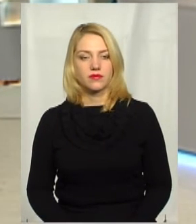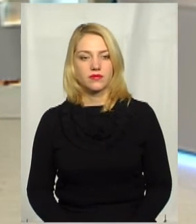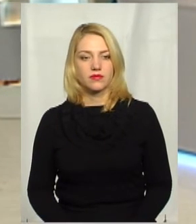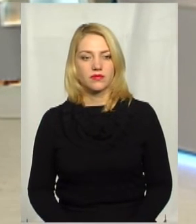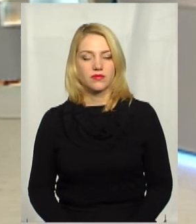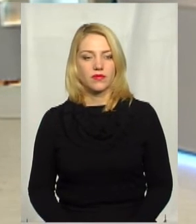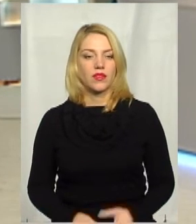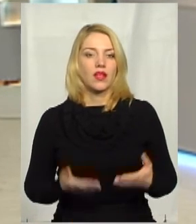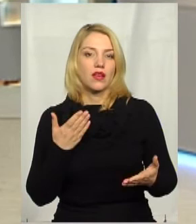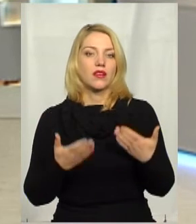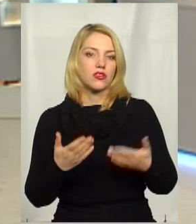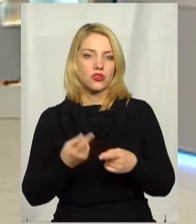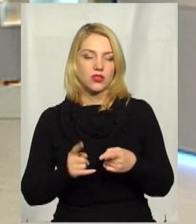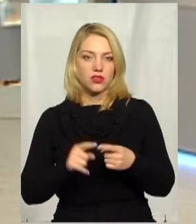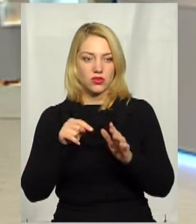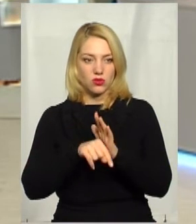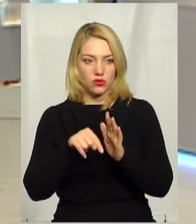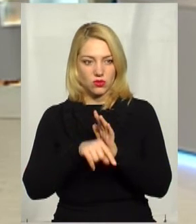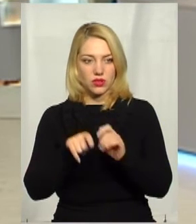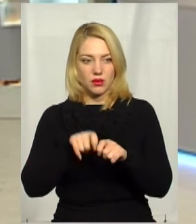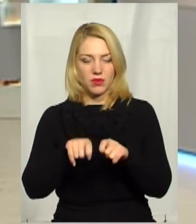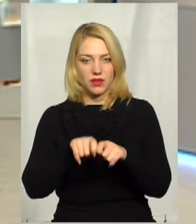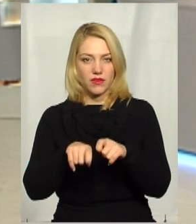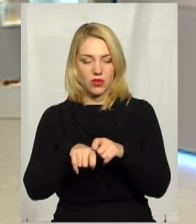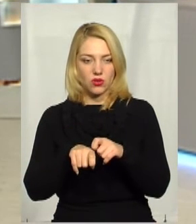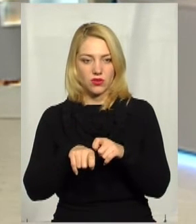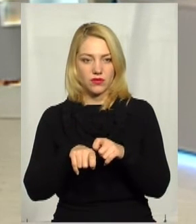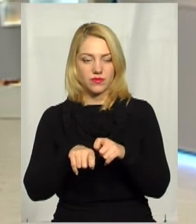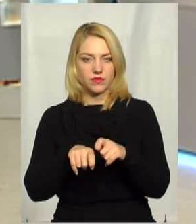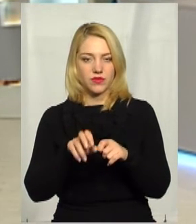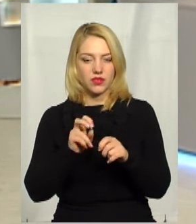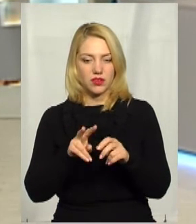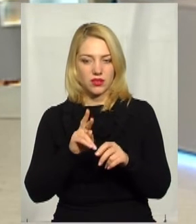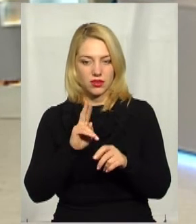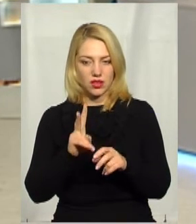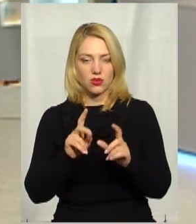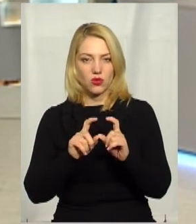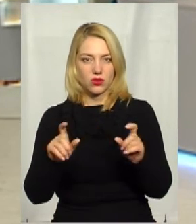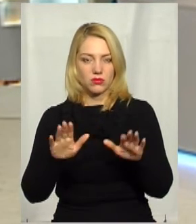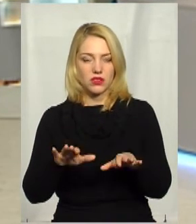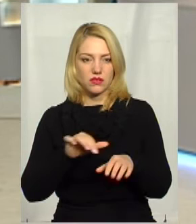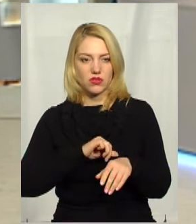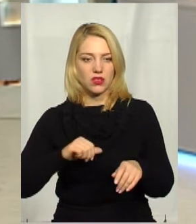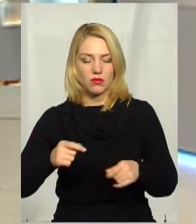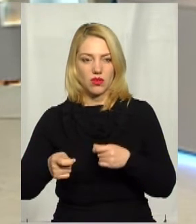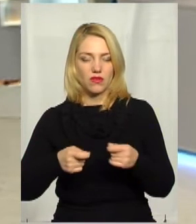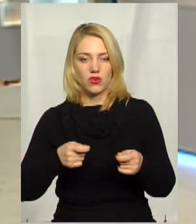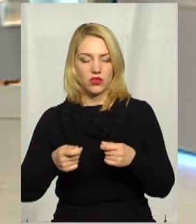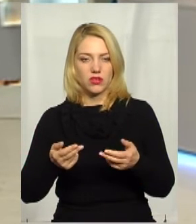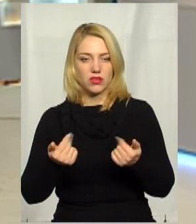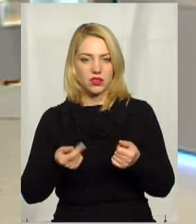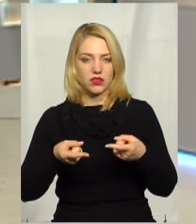скажемо, якщо це стосується перевірок, ви маєте на увазі органів місцевого саморядування в сфері поведення з відходами.